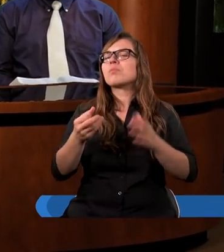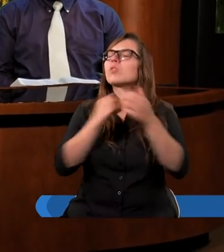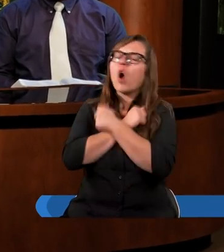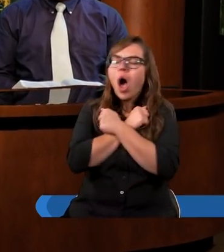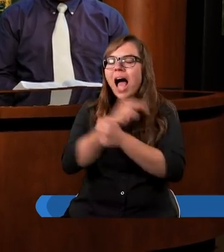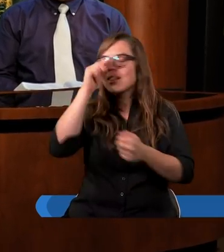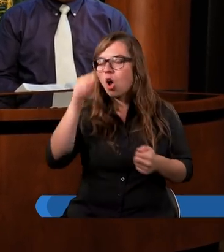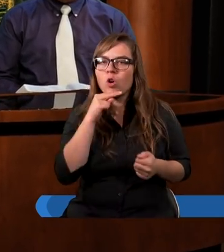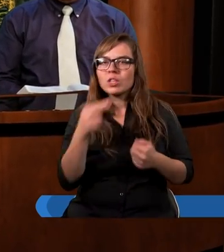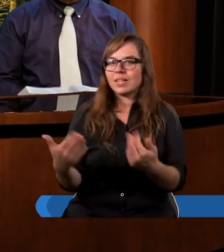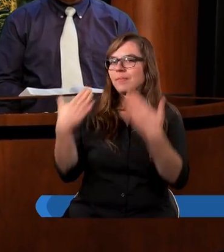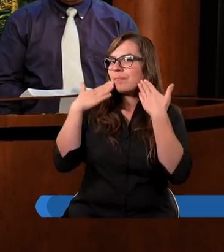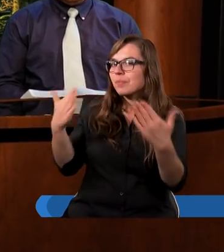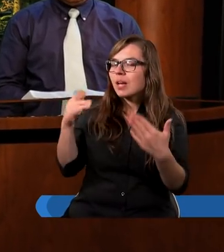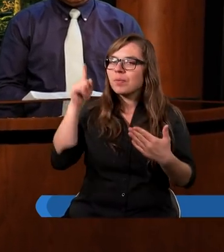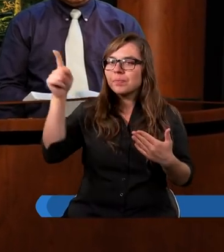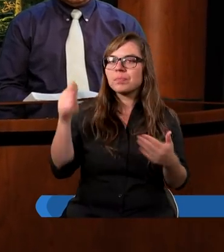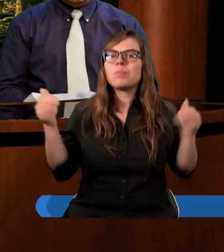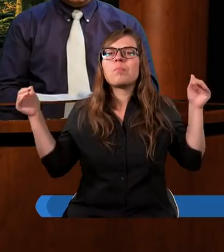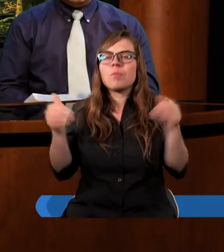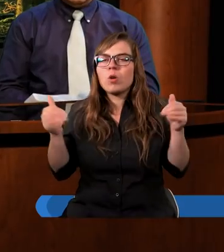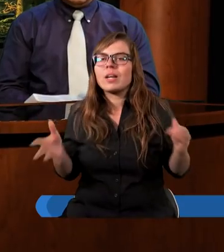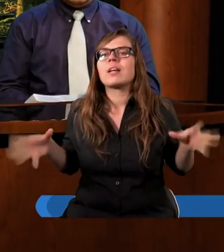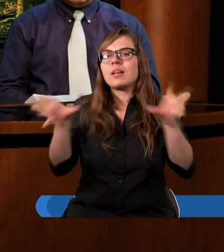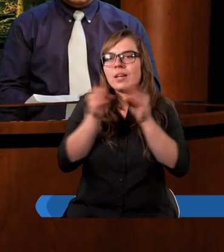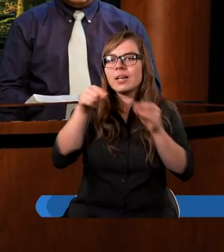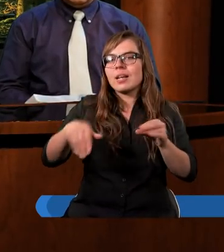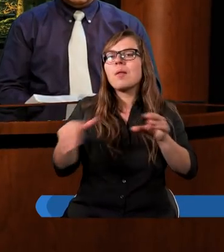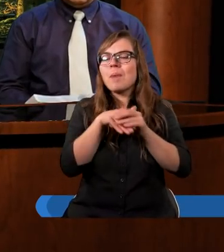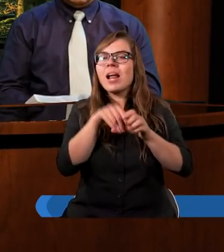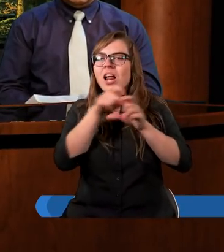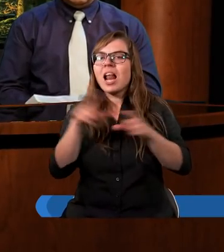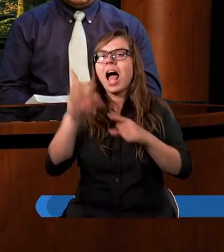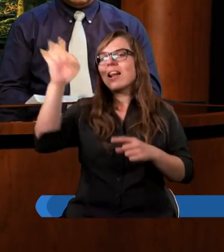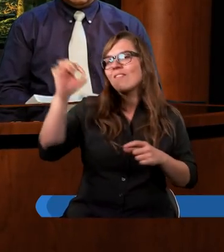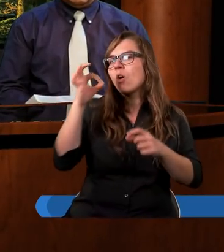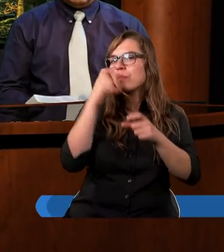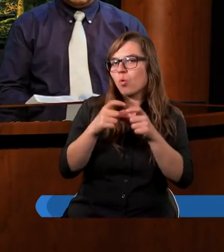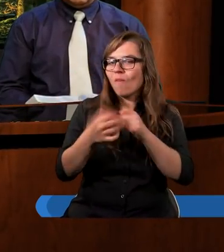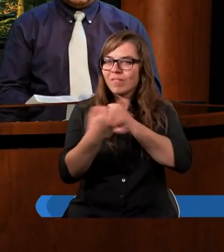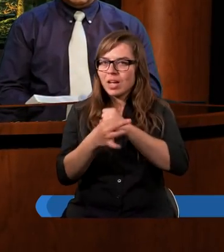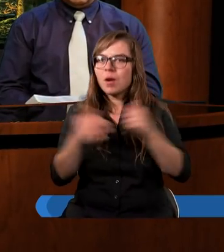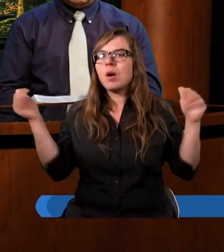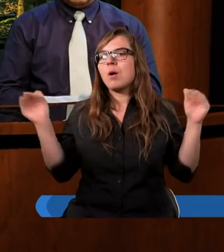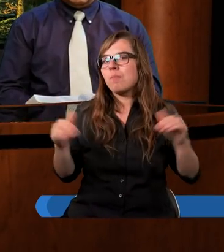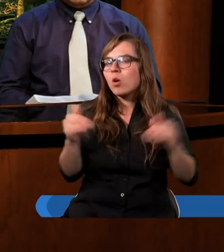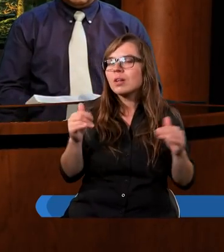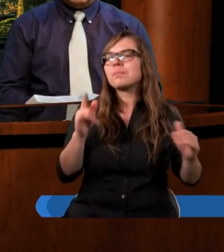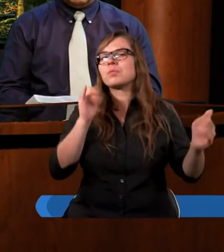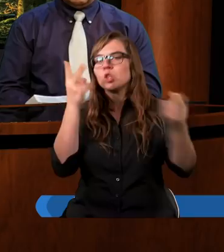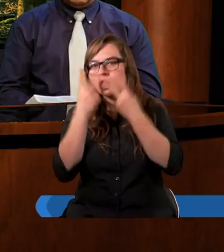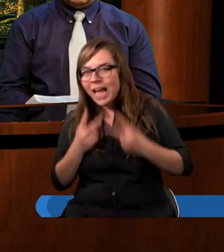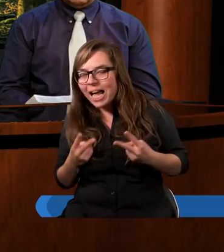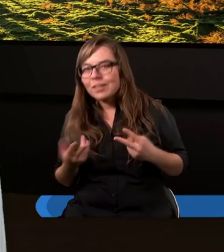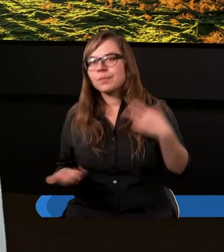Ojcze, dziękujemy, że mogliśmy spędzić czas na Twoim Słowie, że mogliśmy czytać,